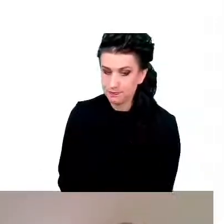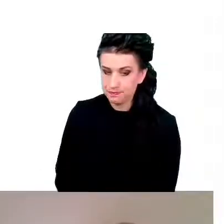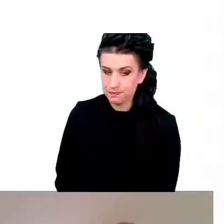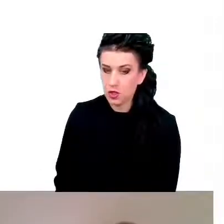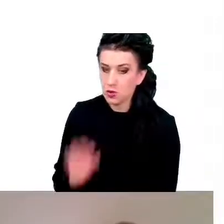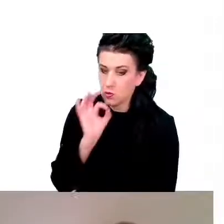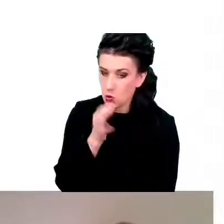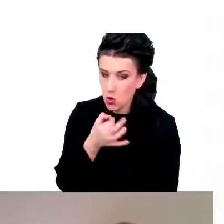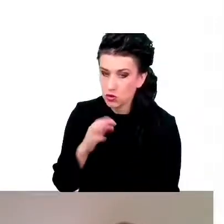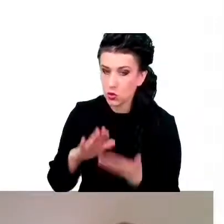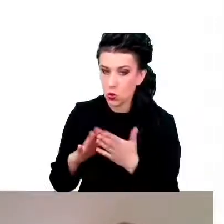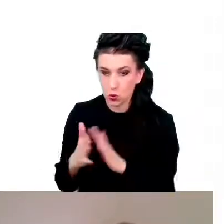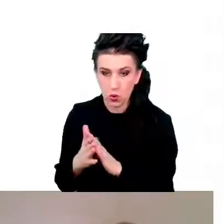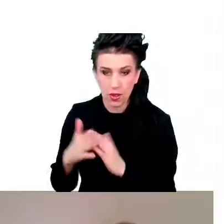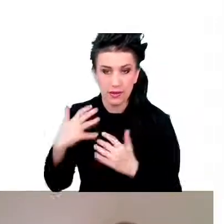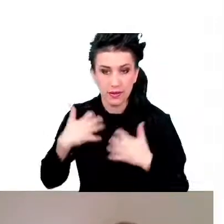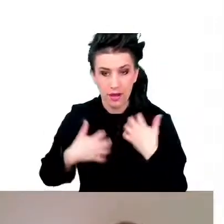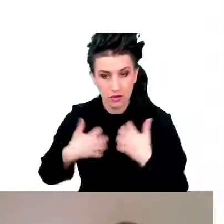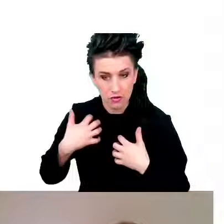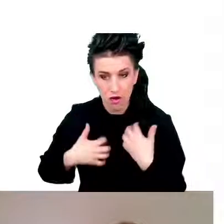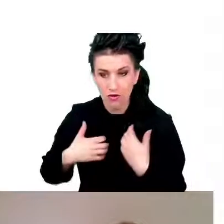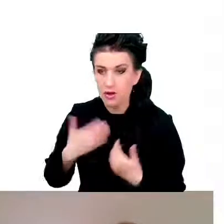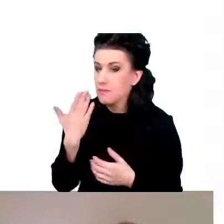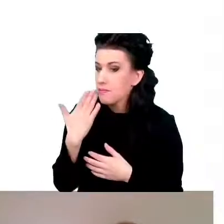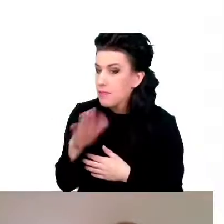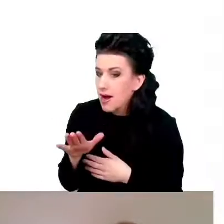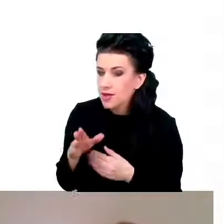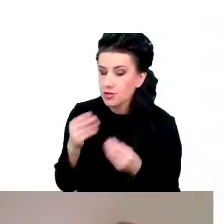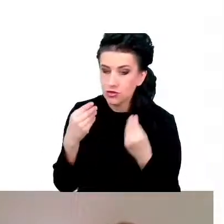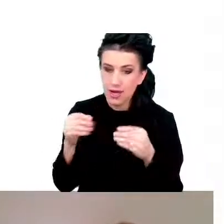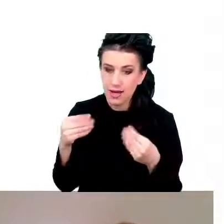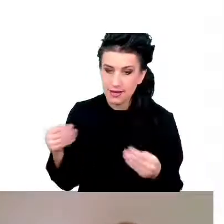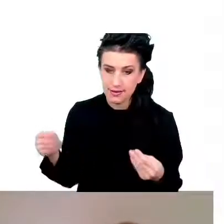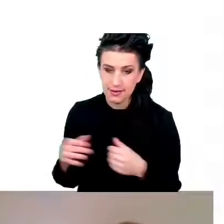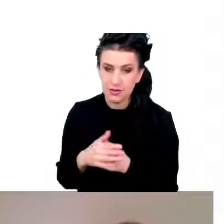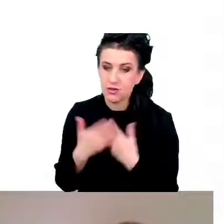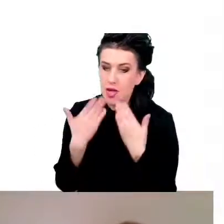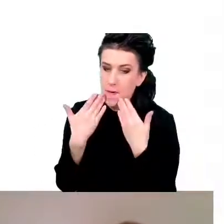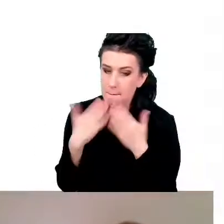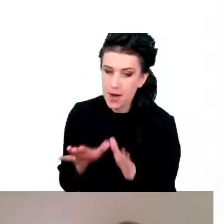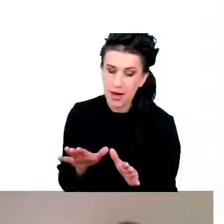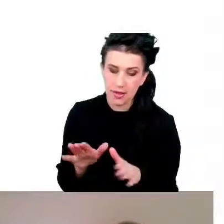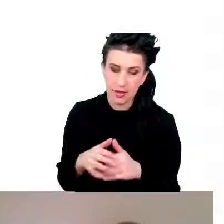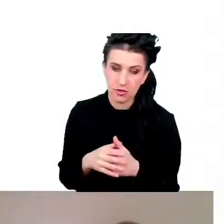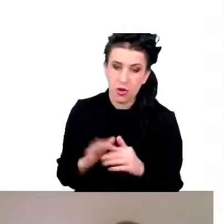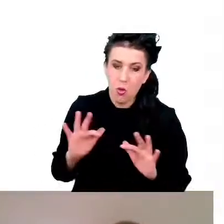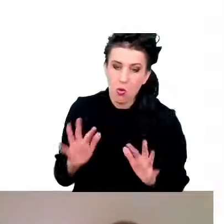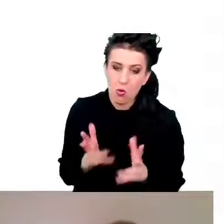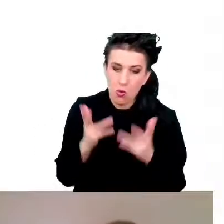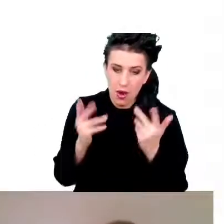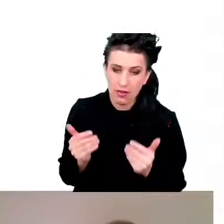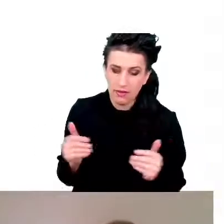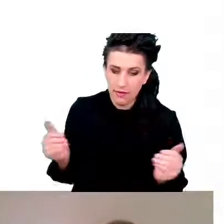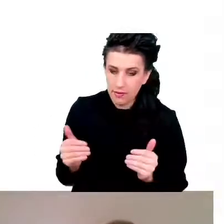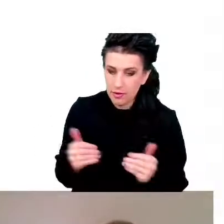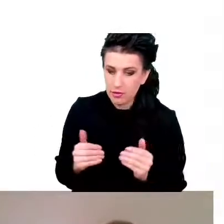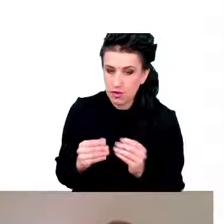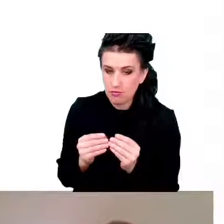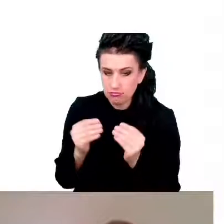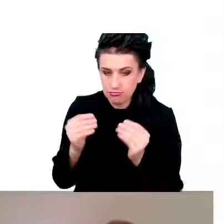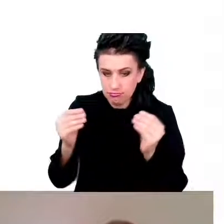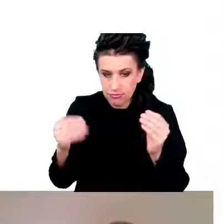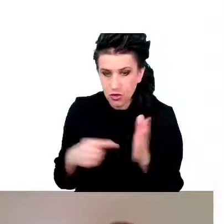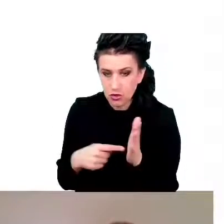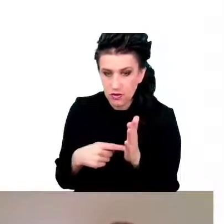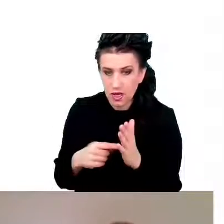nerwowy jest bardzo elastyczny, ponieważ łatwo może tworzyć nowe połączenia i pozbywać się już istniejąc.